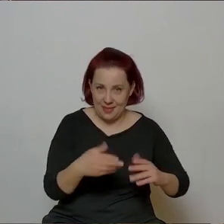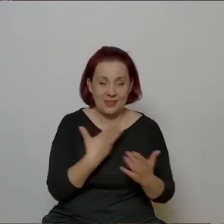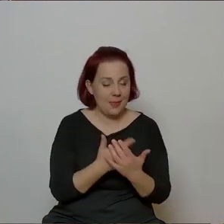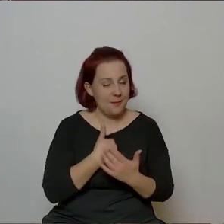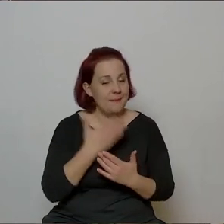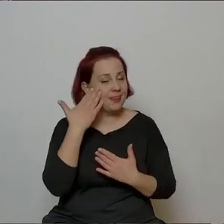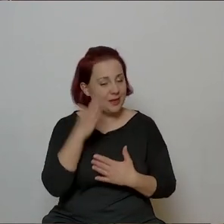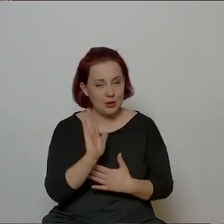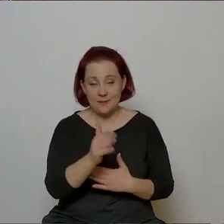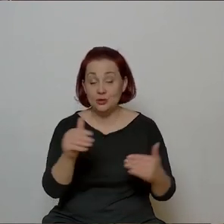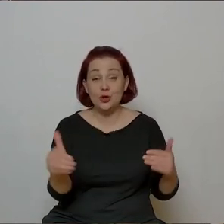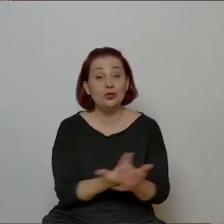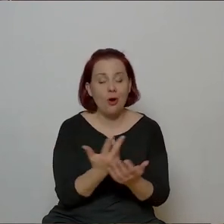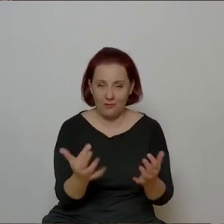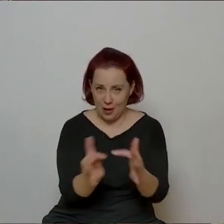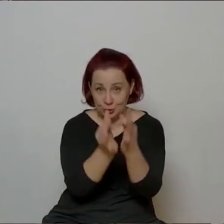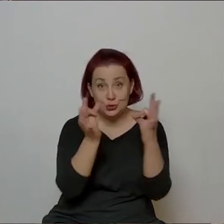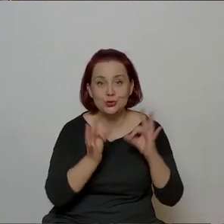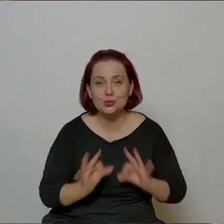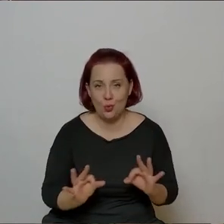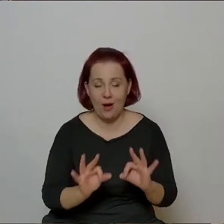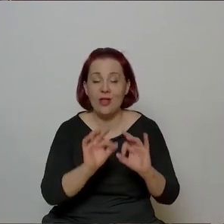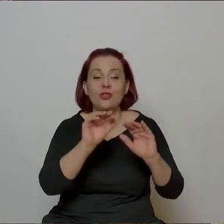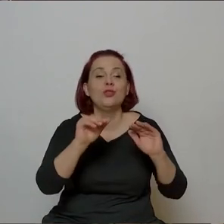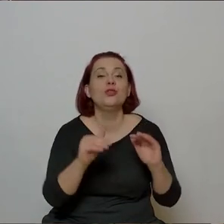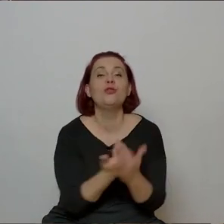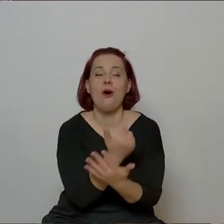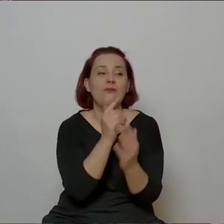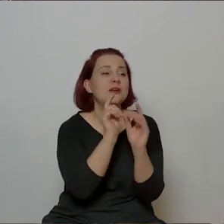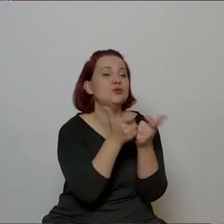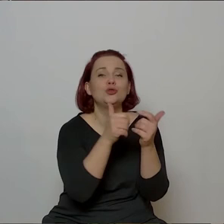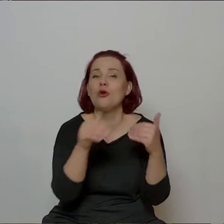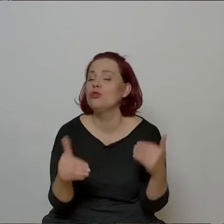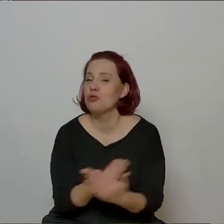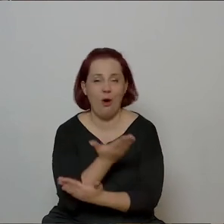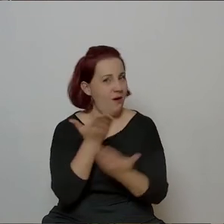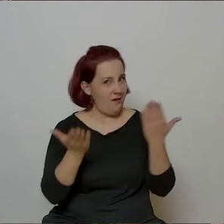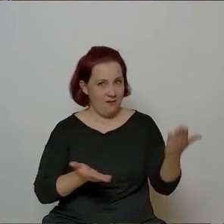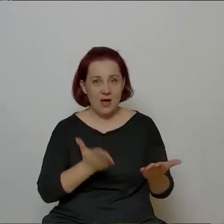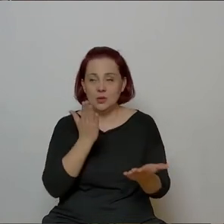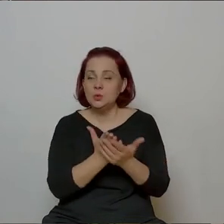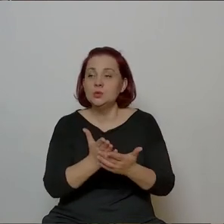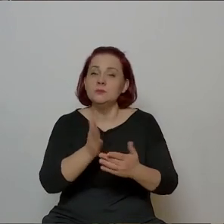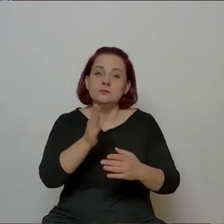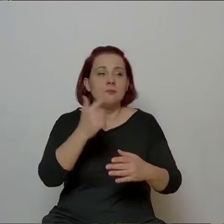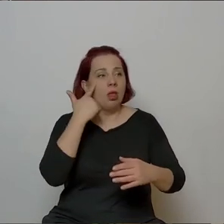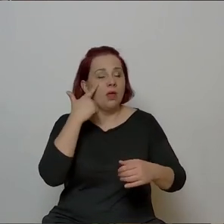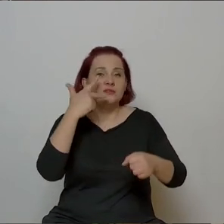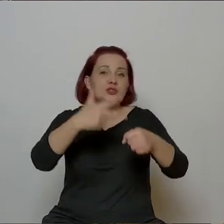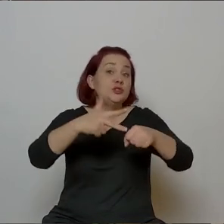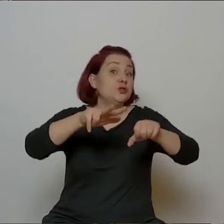że będzie nowa sztuka. Nowa sztuka, która już daje, daje o sobie znać gdzieś w roku 38,